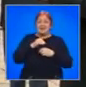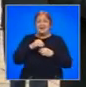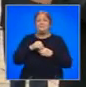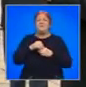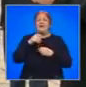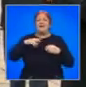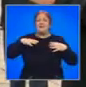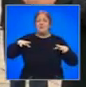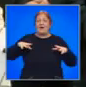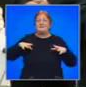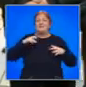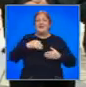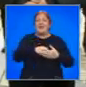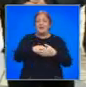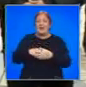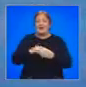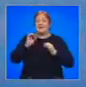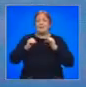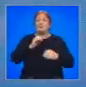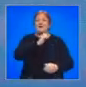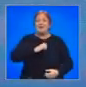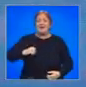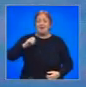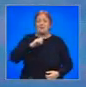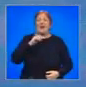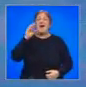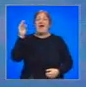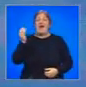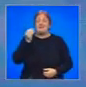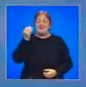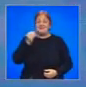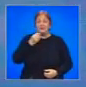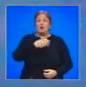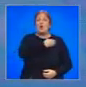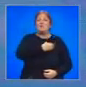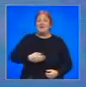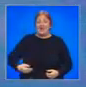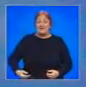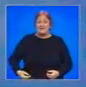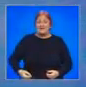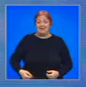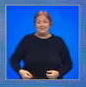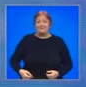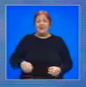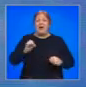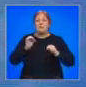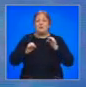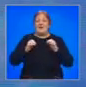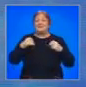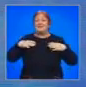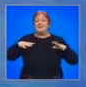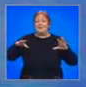нея, демокрацията на Америка и на модерна Европа. Единството на нацията ни, модерната